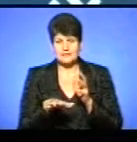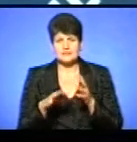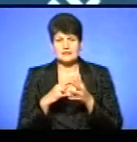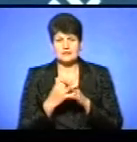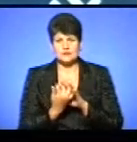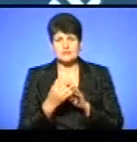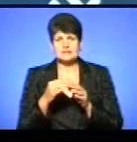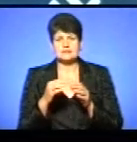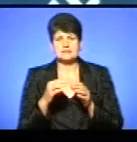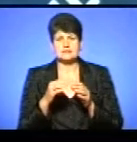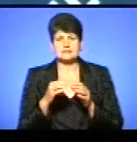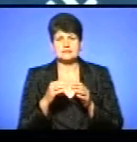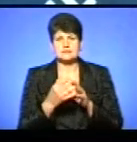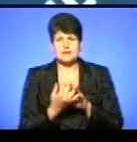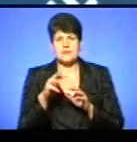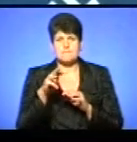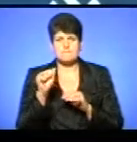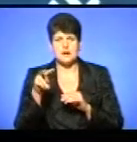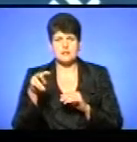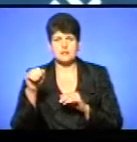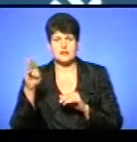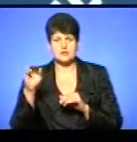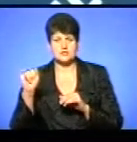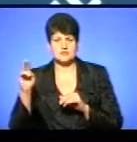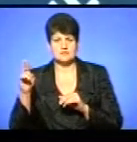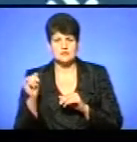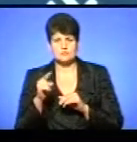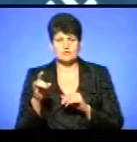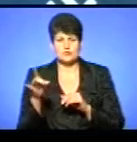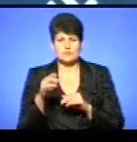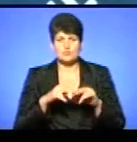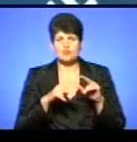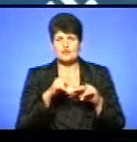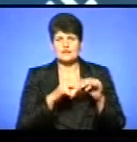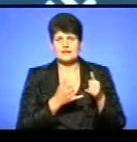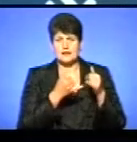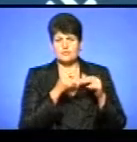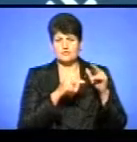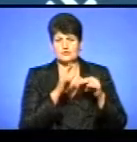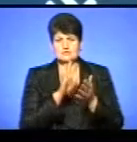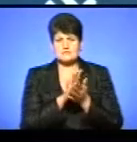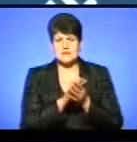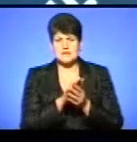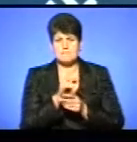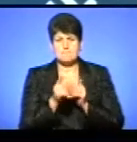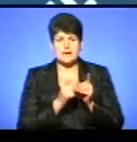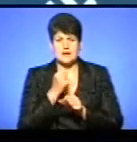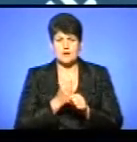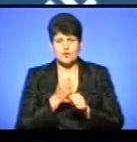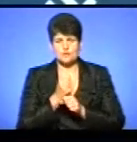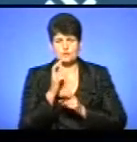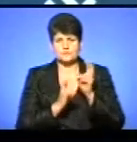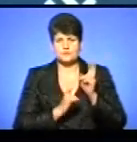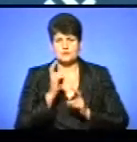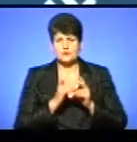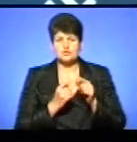території Малашівської сільської ради з Борівського району під будівництво сміттєпереробного комплексу для того,